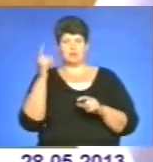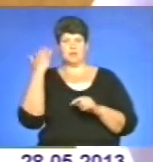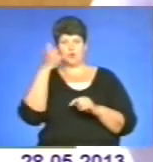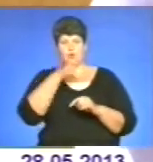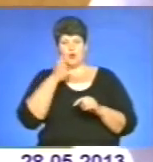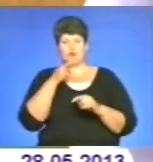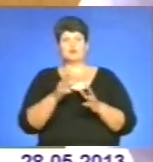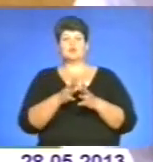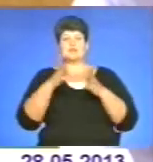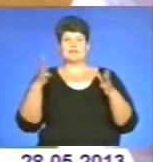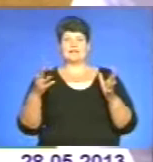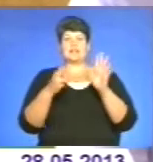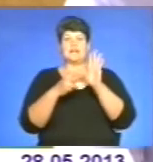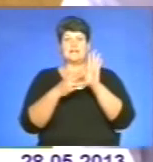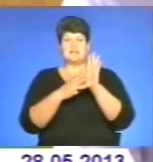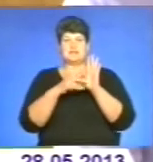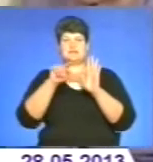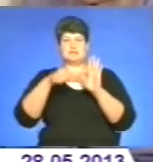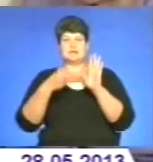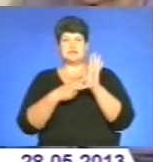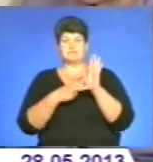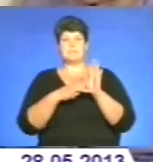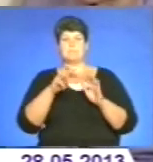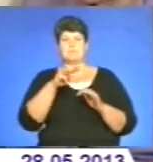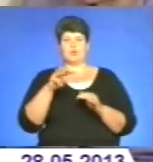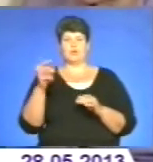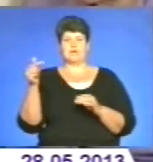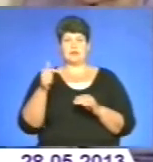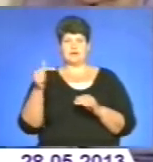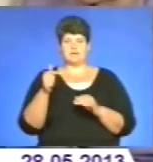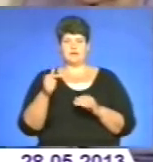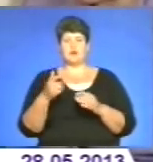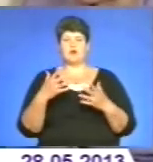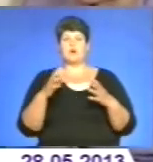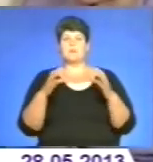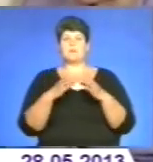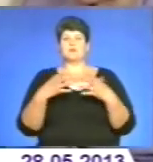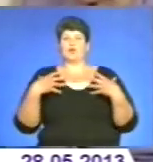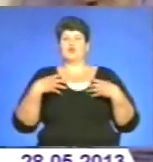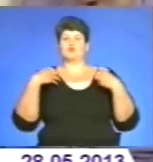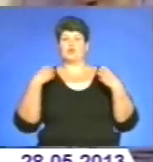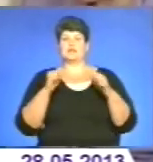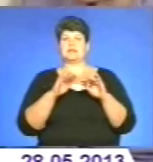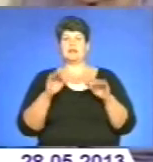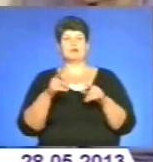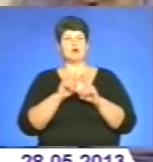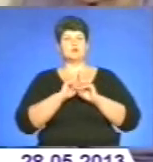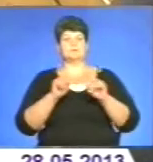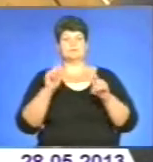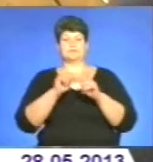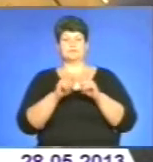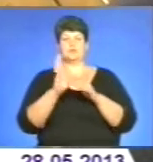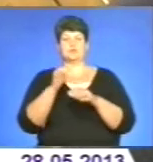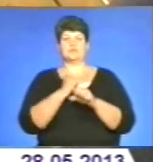надходження зросли на 8,7 мільйона гривень. Кампанія оздоровлення дітей цьогоріч на особливому контролі. Працюватимуть 12